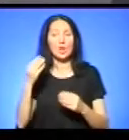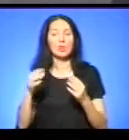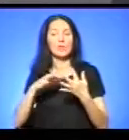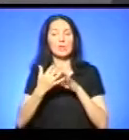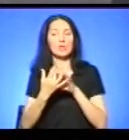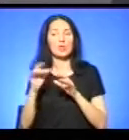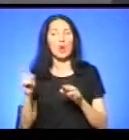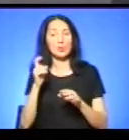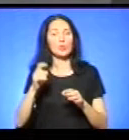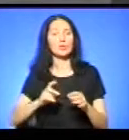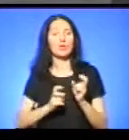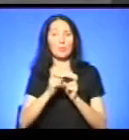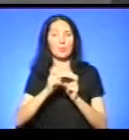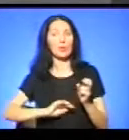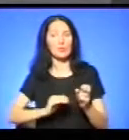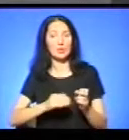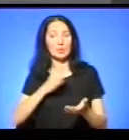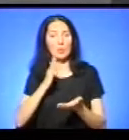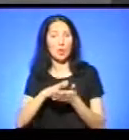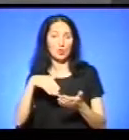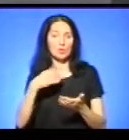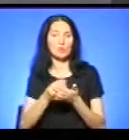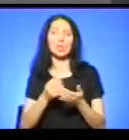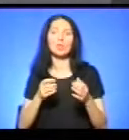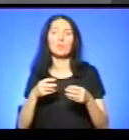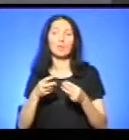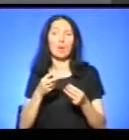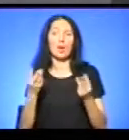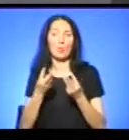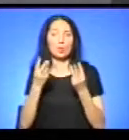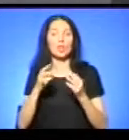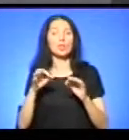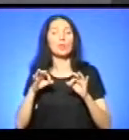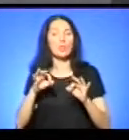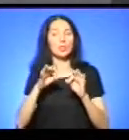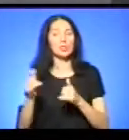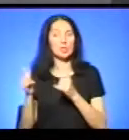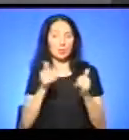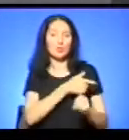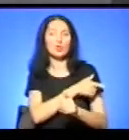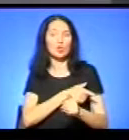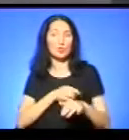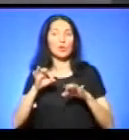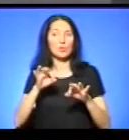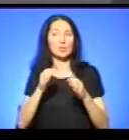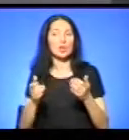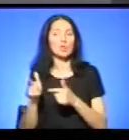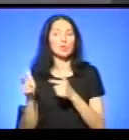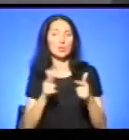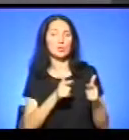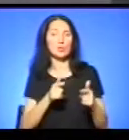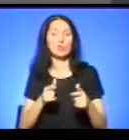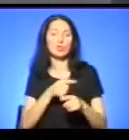і забезпечують чергування автомобілі. Або забезпечують чергування будь-якого транспорту, який здатен